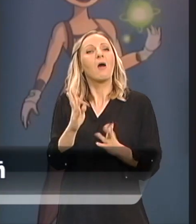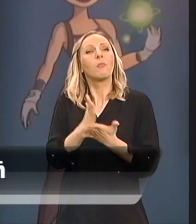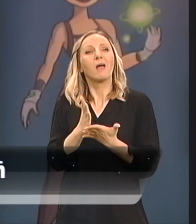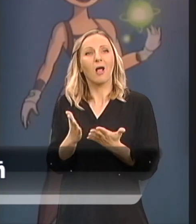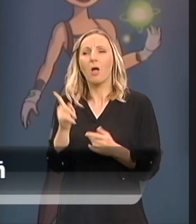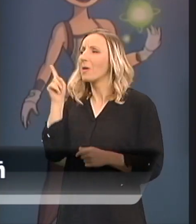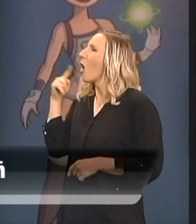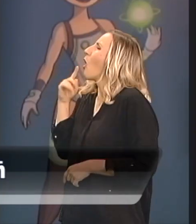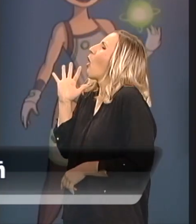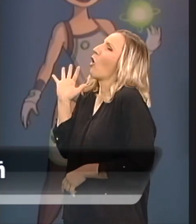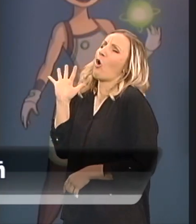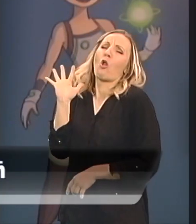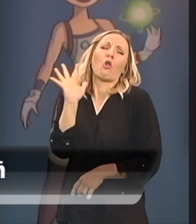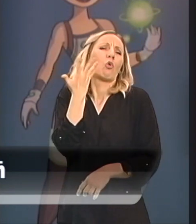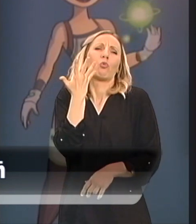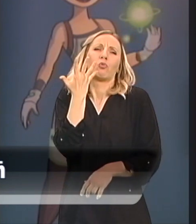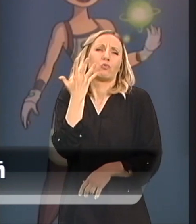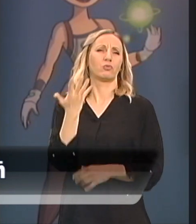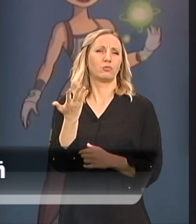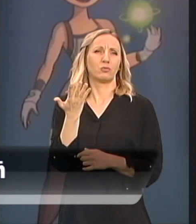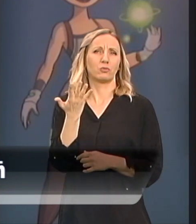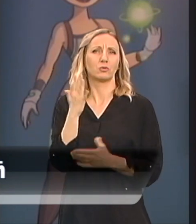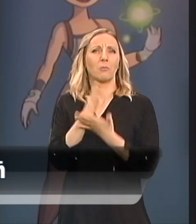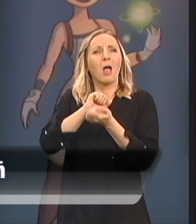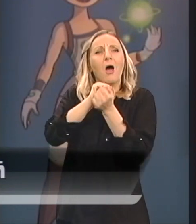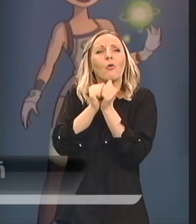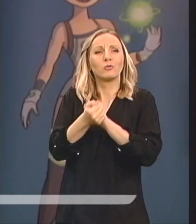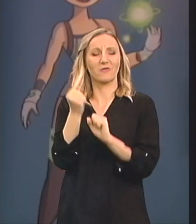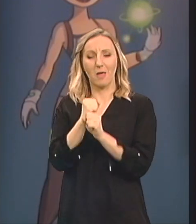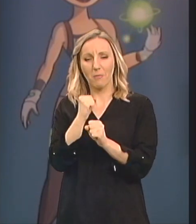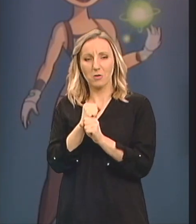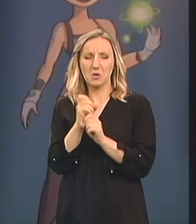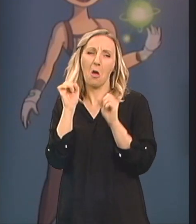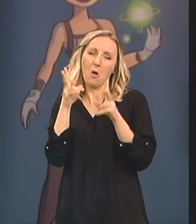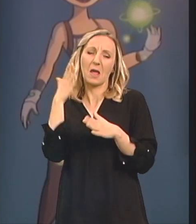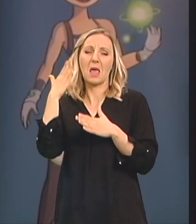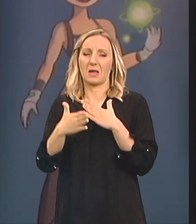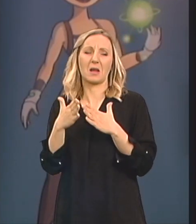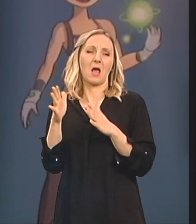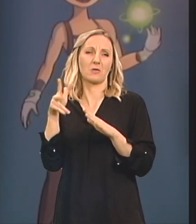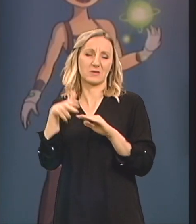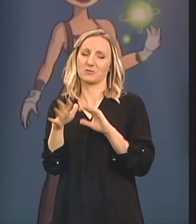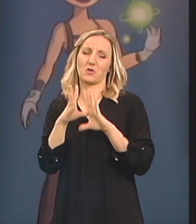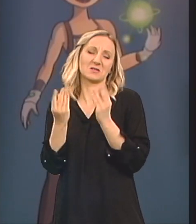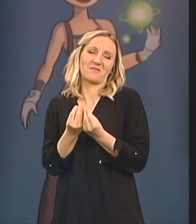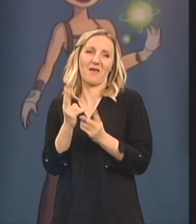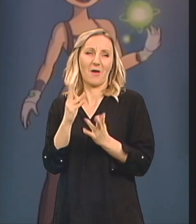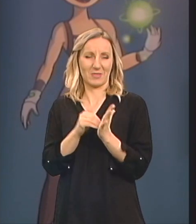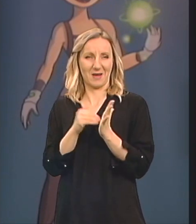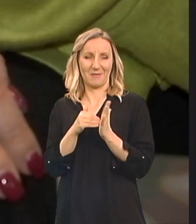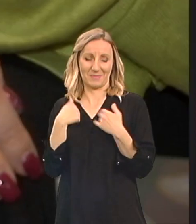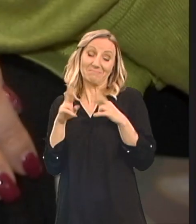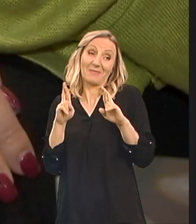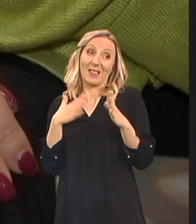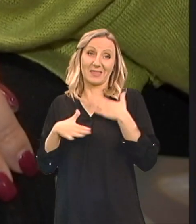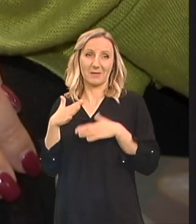Gužva je bila poprilično na poslu Ali ok Na kraju završilo se kako treba Nadajmo se Rekla si mi malo